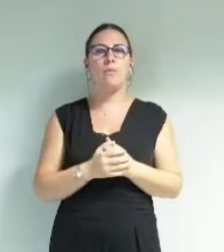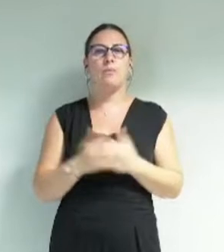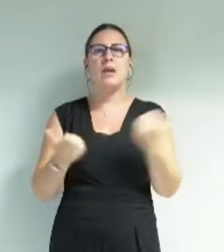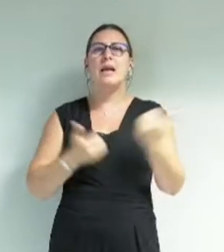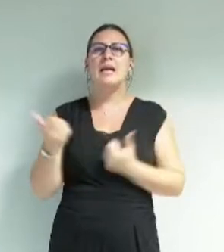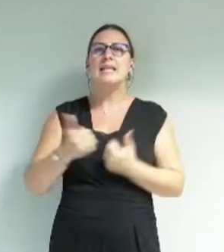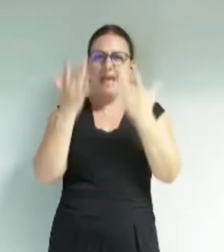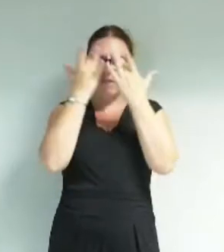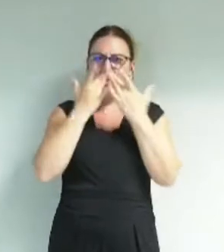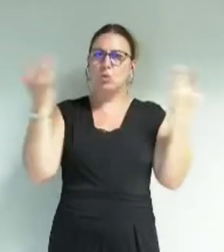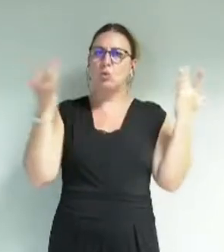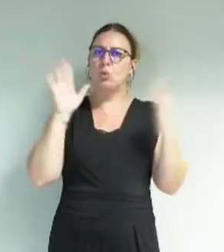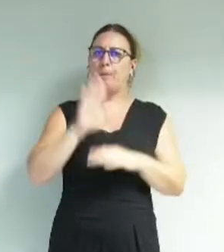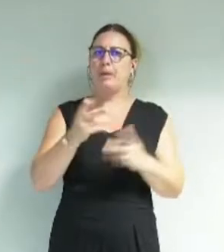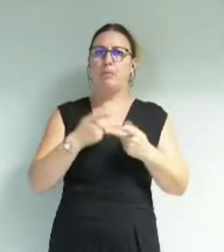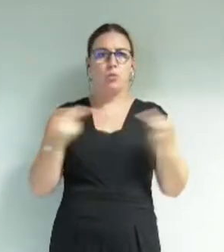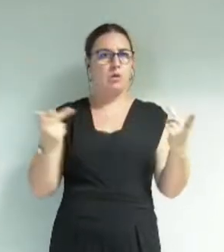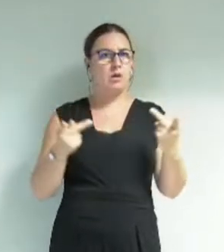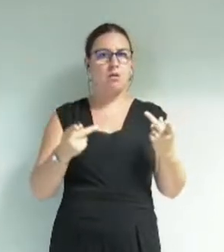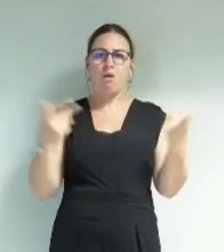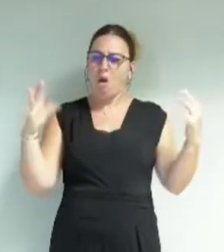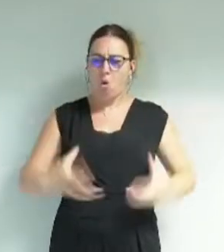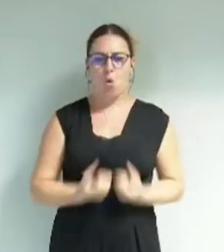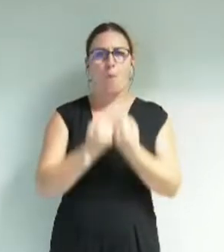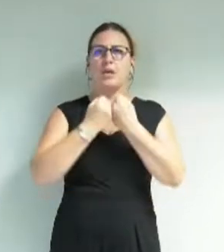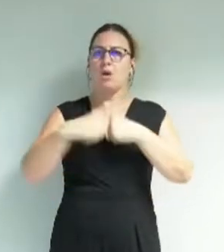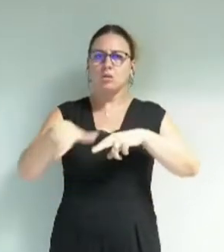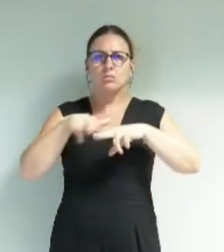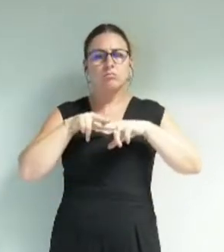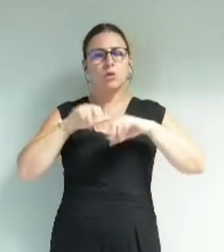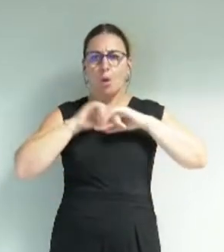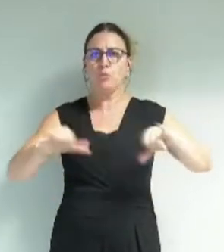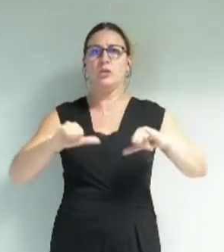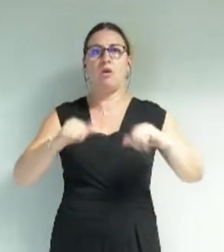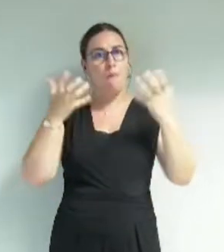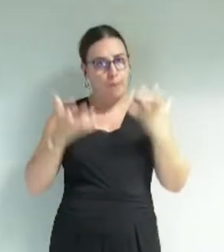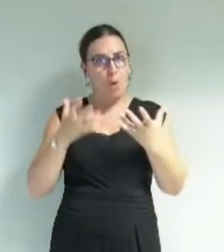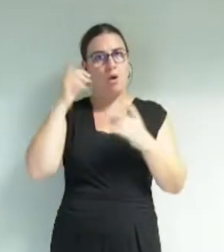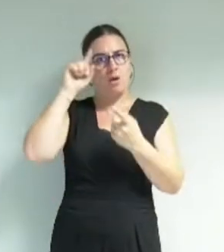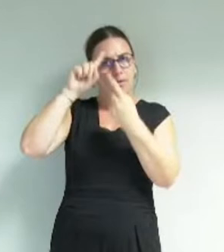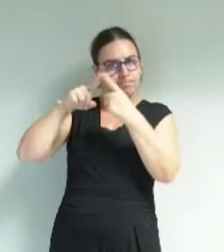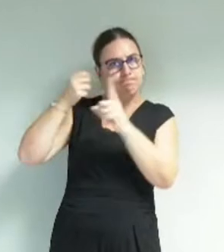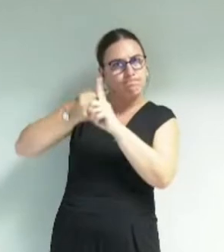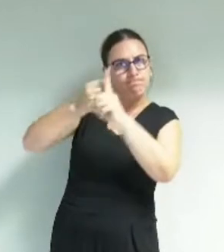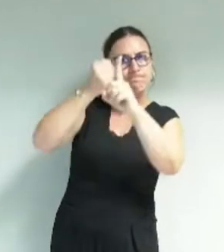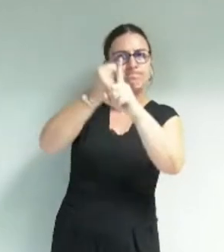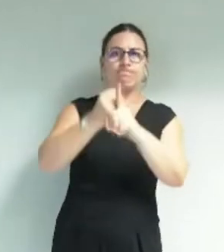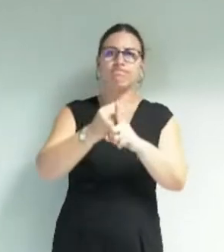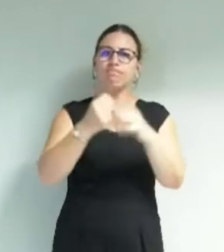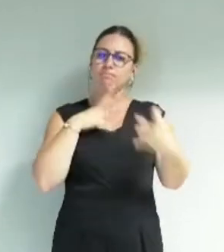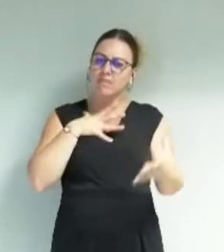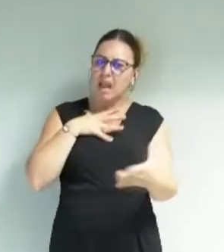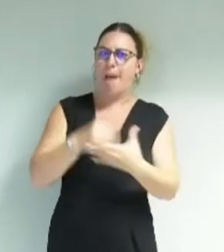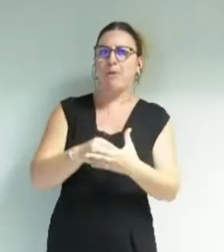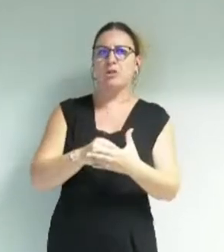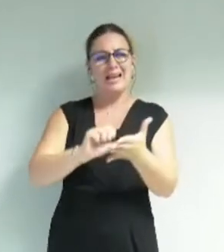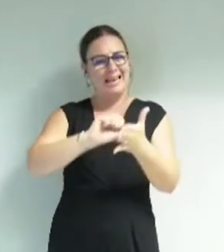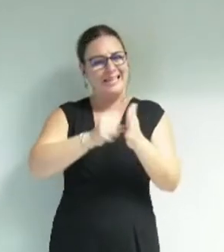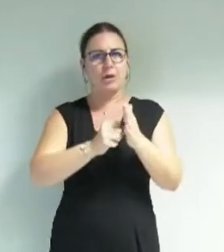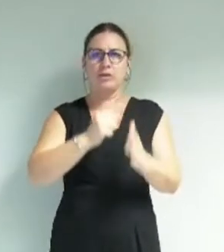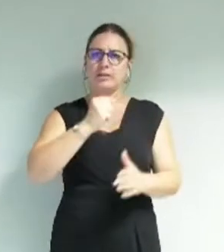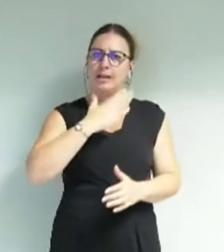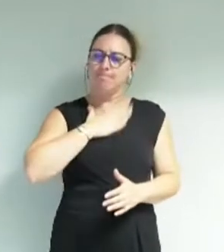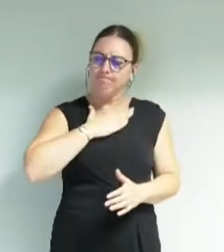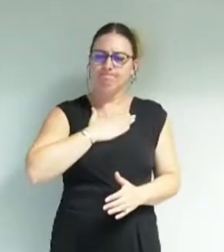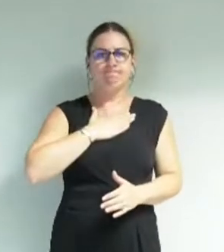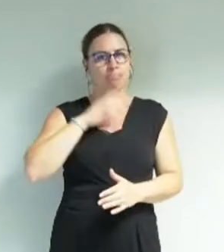de la culture est particulièrement à même de contribuer à cette ambition de cultiver un sentiment d'appartenance à Grenoble par l'accès et